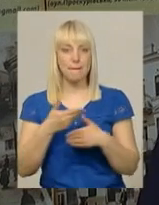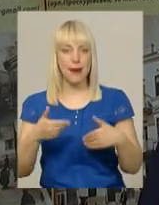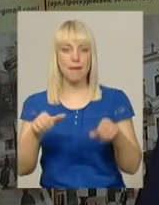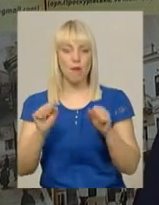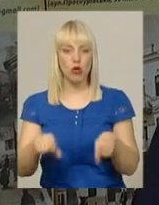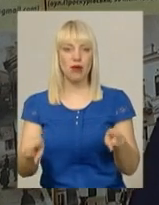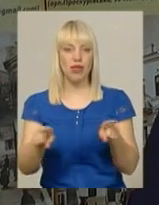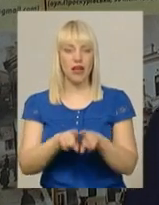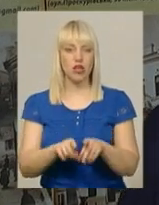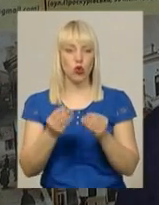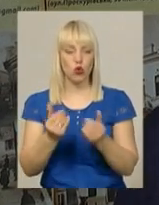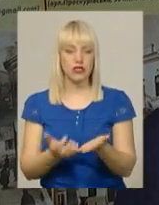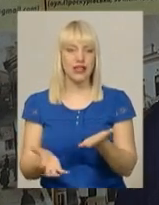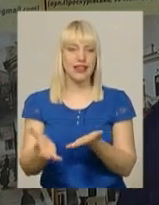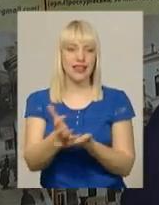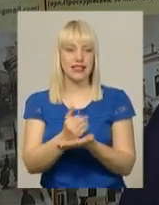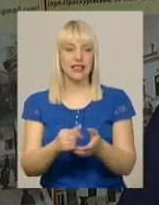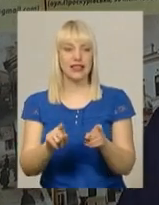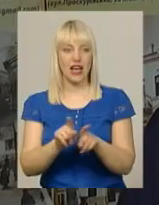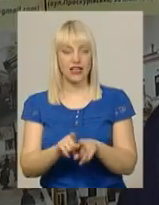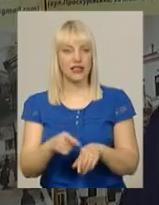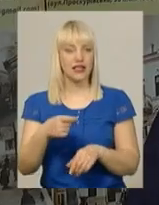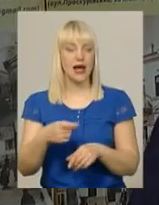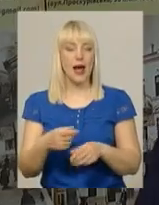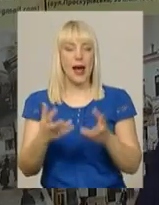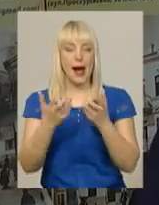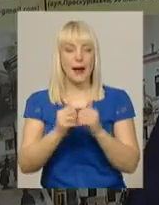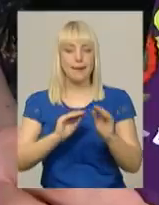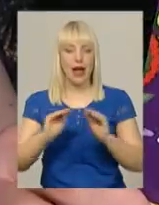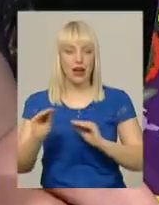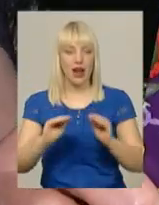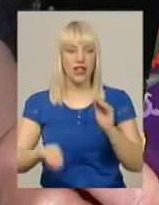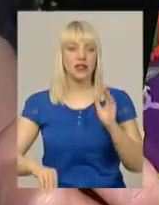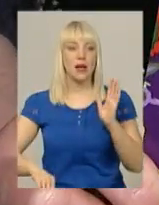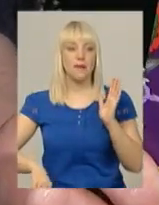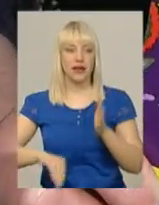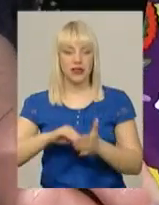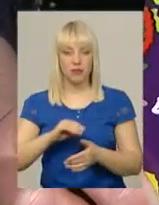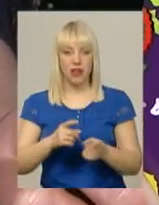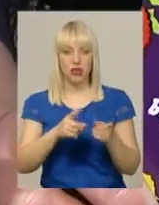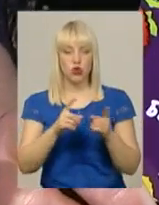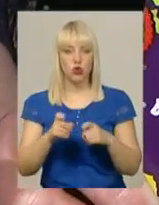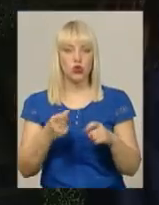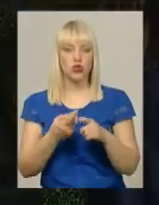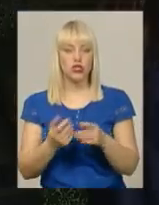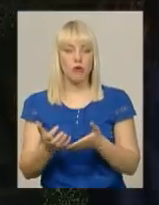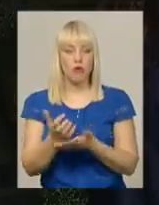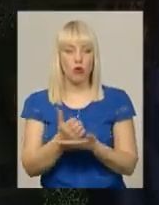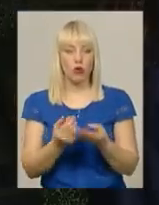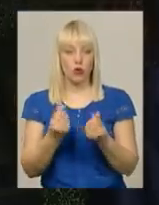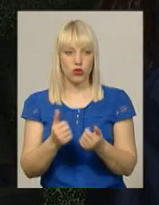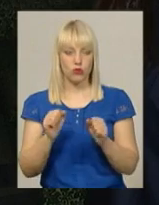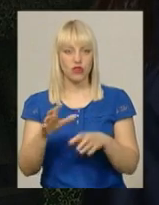назбирати і такі апарати для нашої Хмельницької обласної дитячої лікарні придбати». «Долучитись до збору грошей можуть усі охочі», каже Наталя